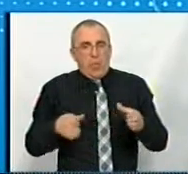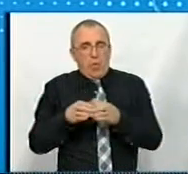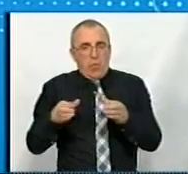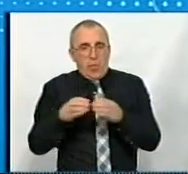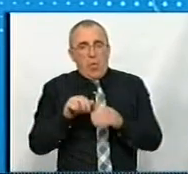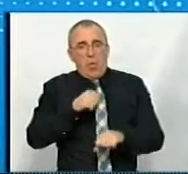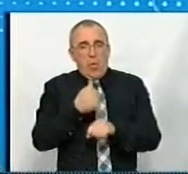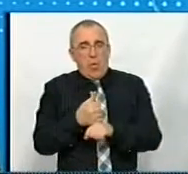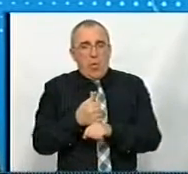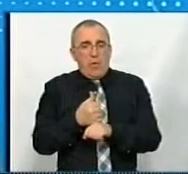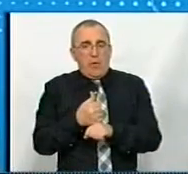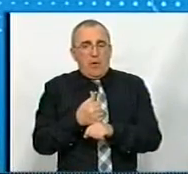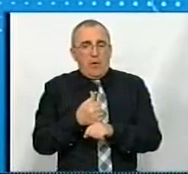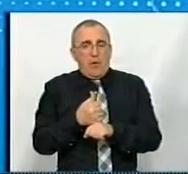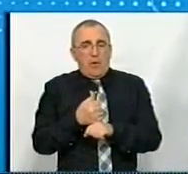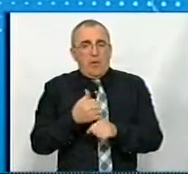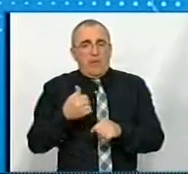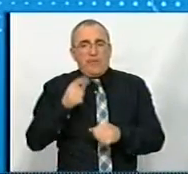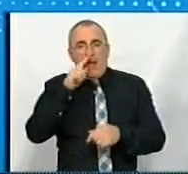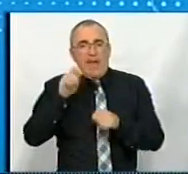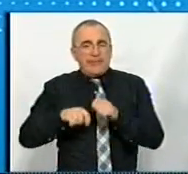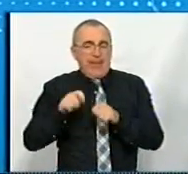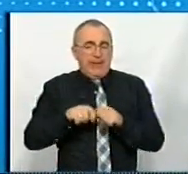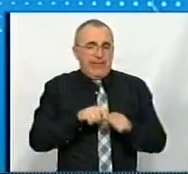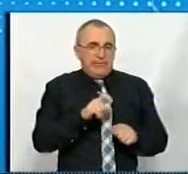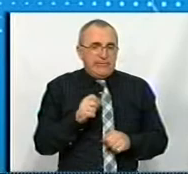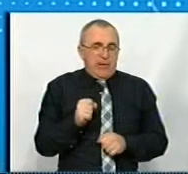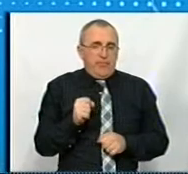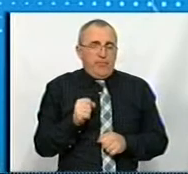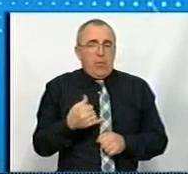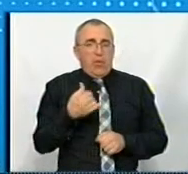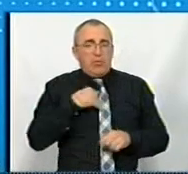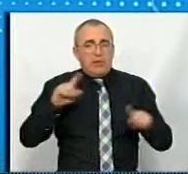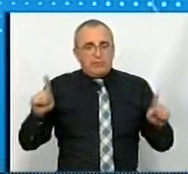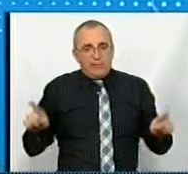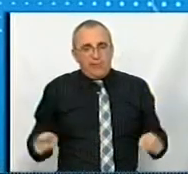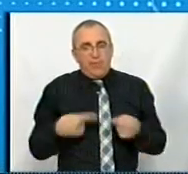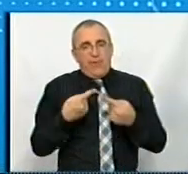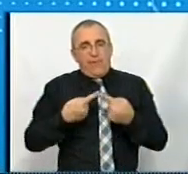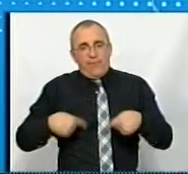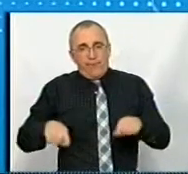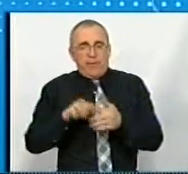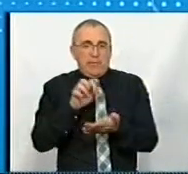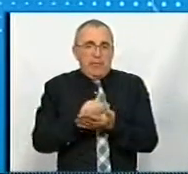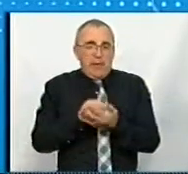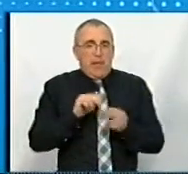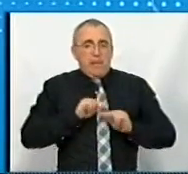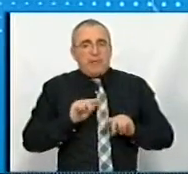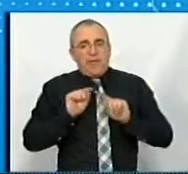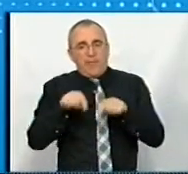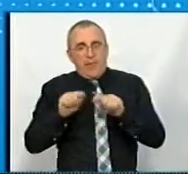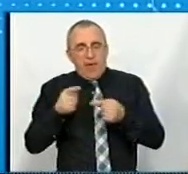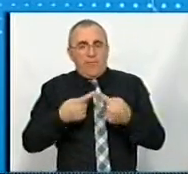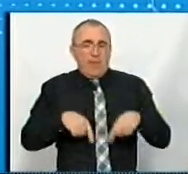основних елементів, зокрема, кредитаційної експертизи. У нас створений відділ, який займається працеолаштуванням, є